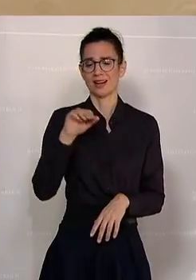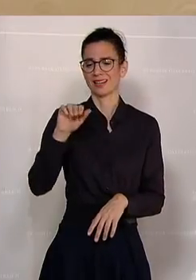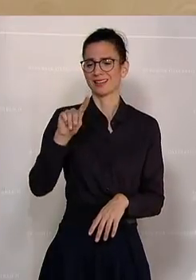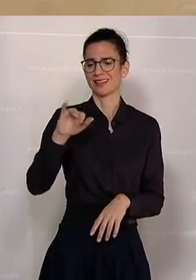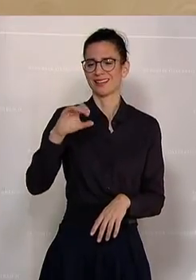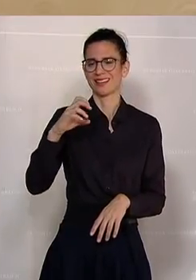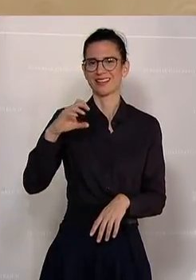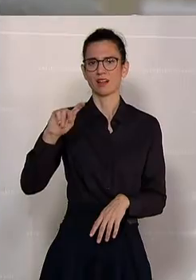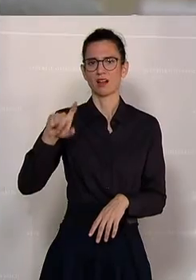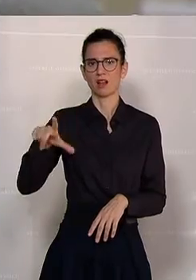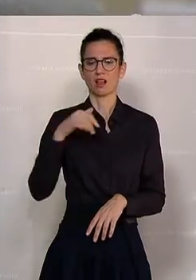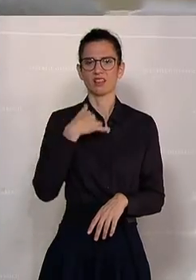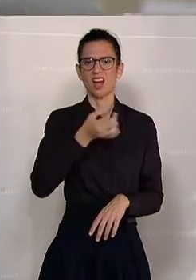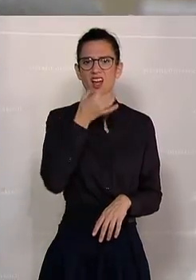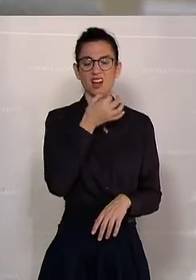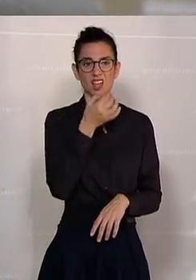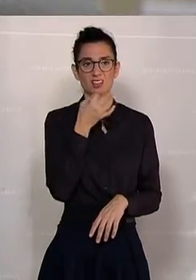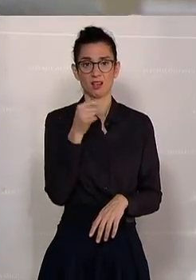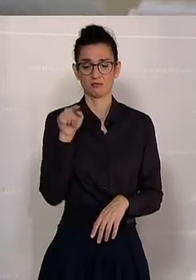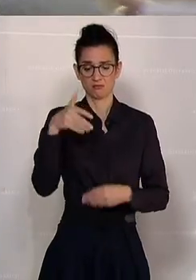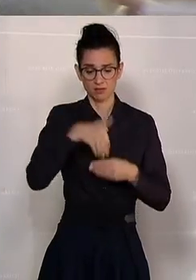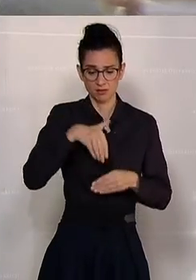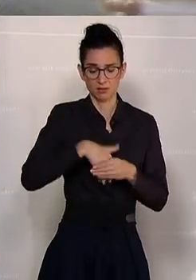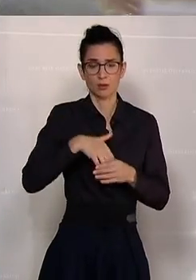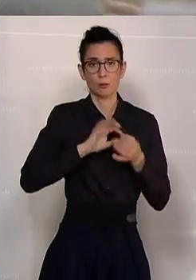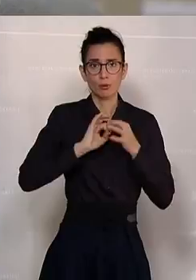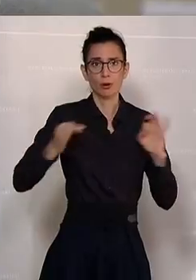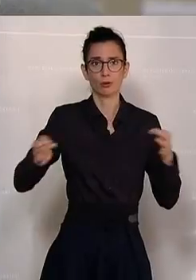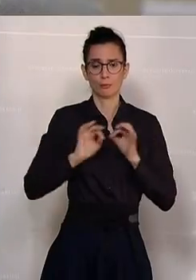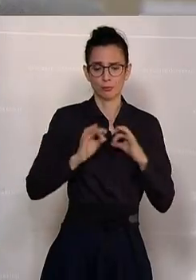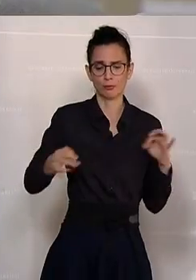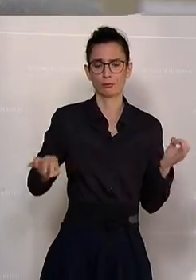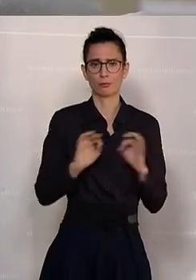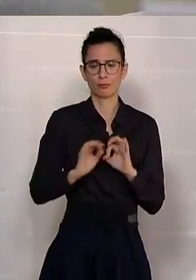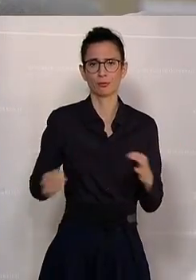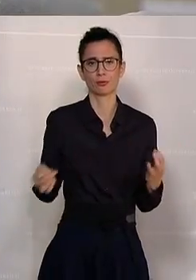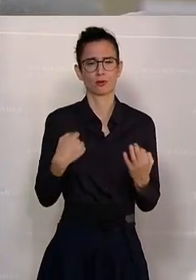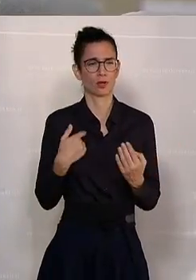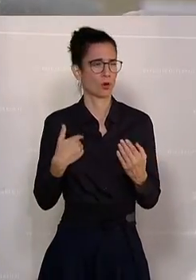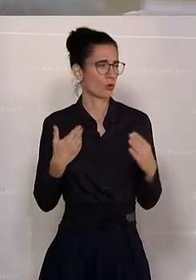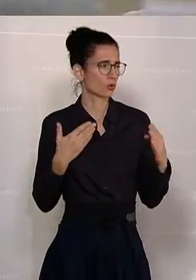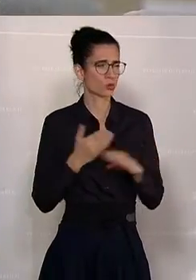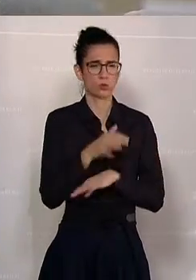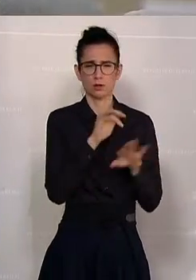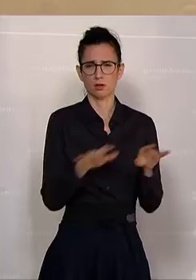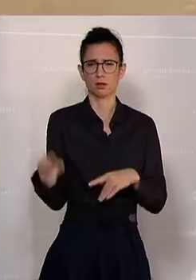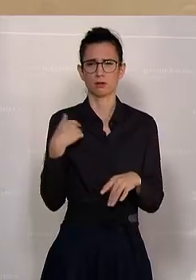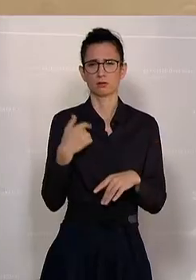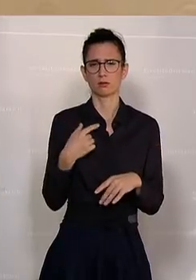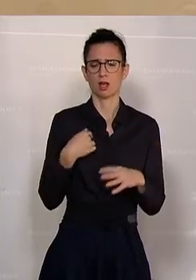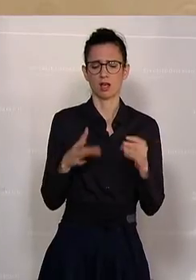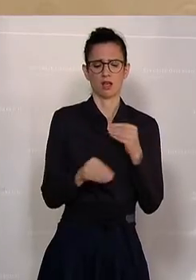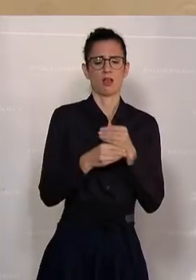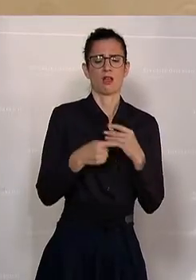unterziehen, weil, Herr Kollege Kickel, Ihre Reden strotzen von Unterstellungen und